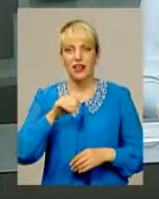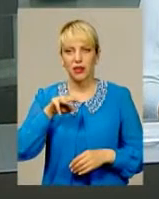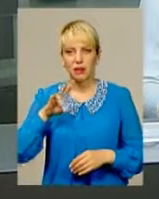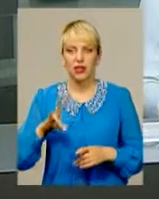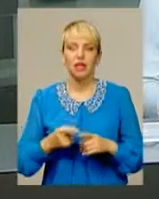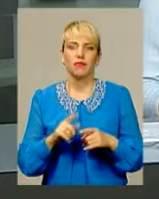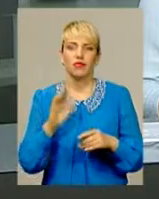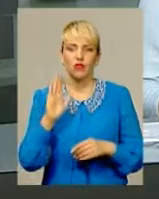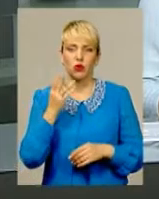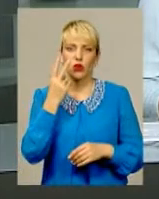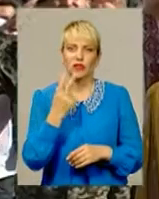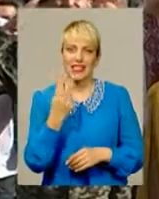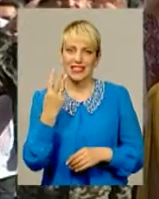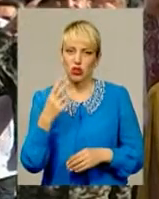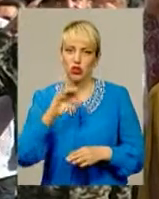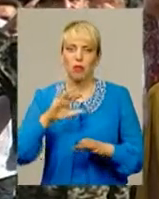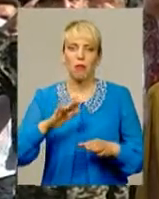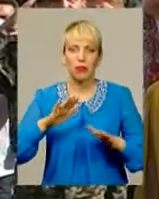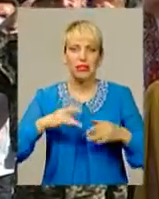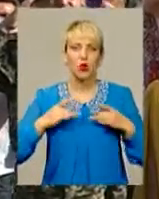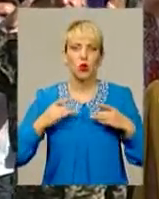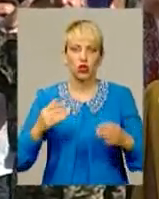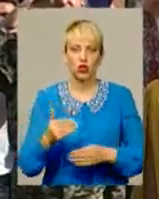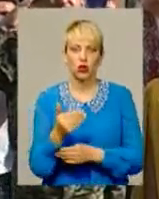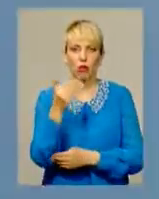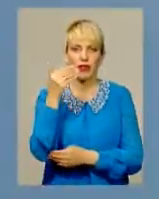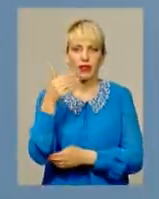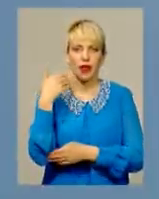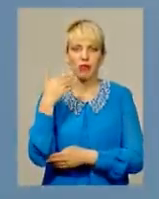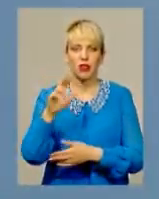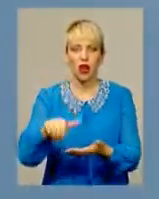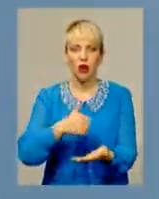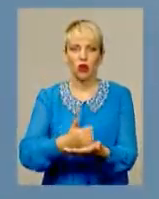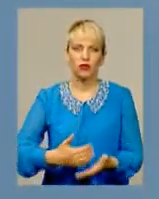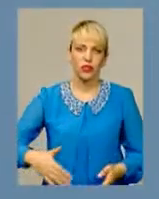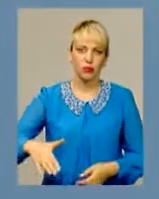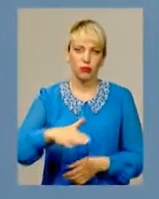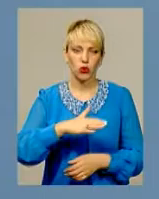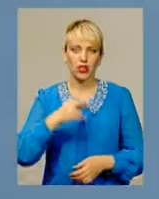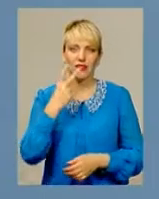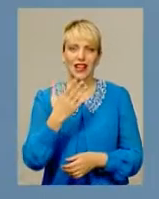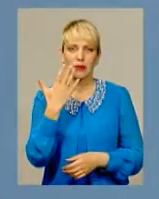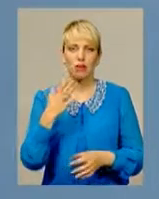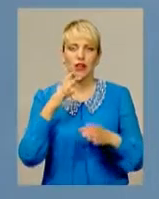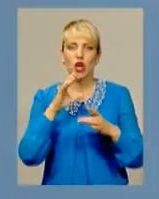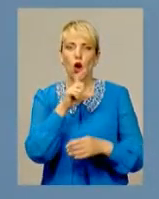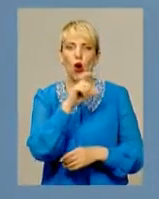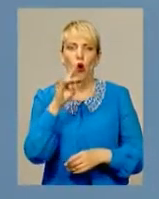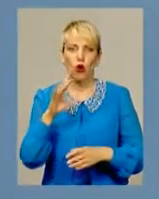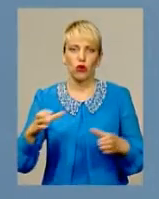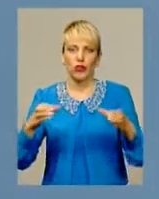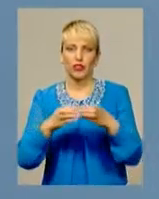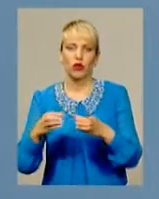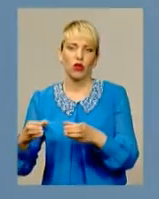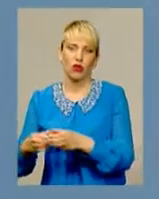серпня після урочистого підняття прапору на Головній площі краю 25 хорових колективів, ветеранів війни та